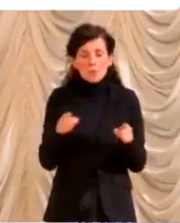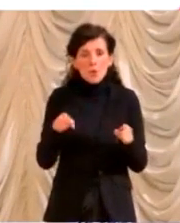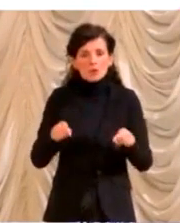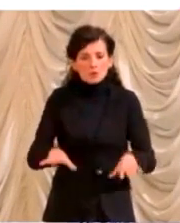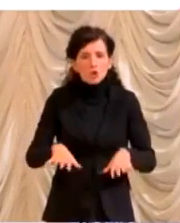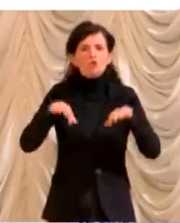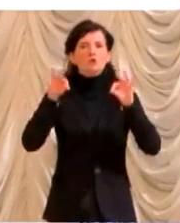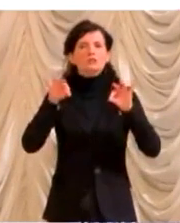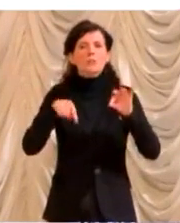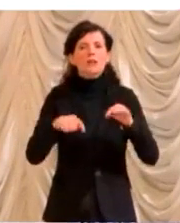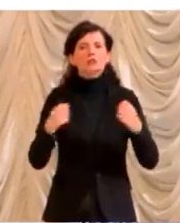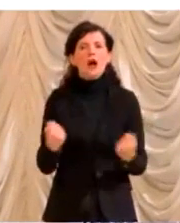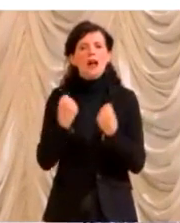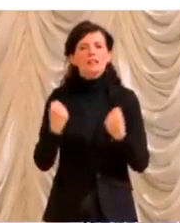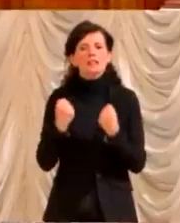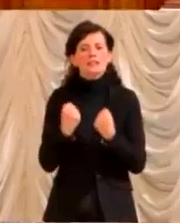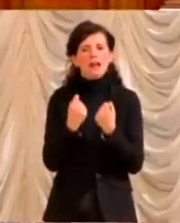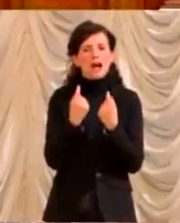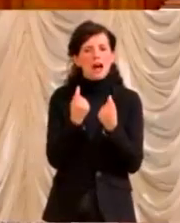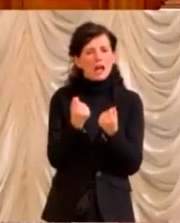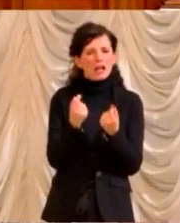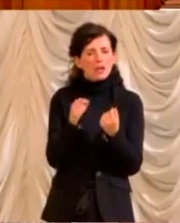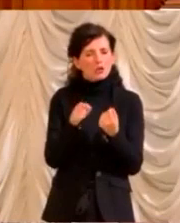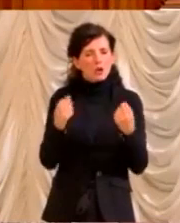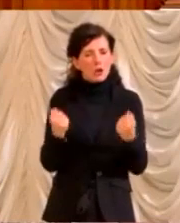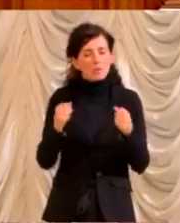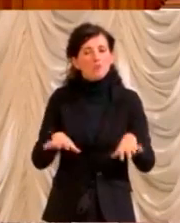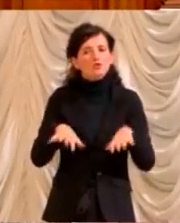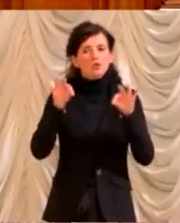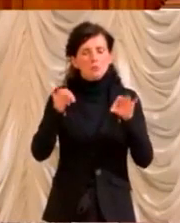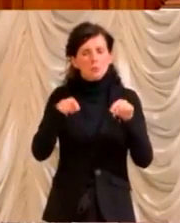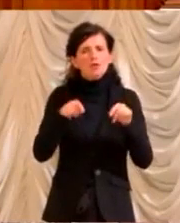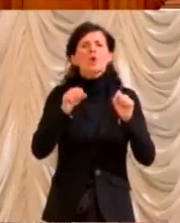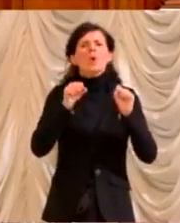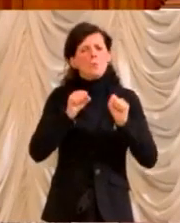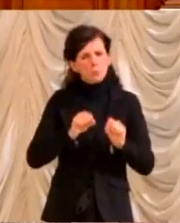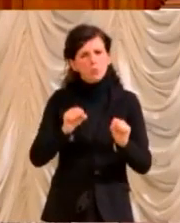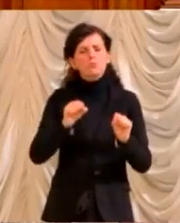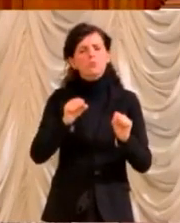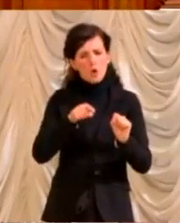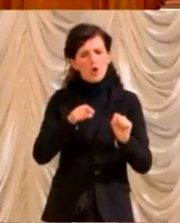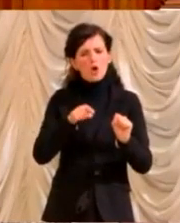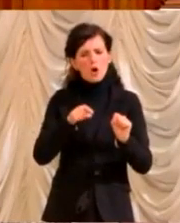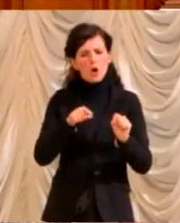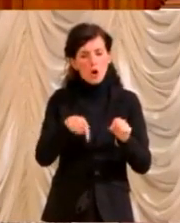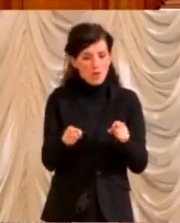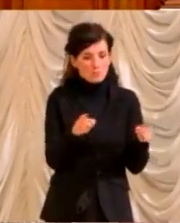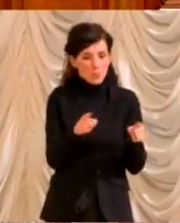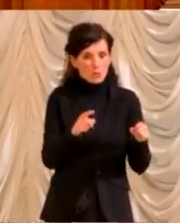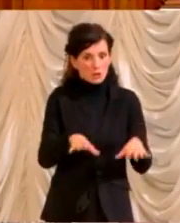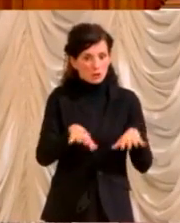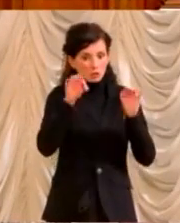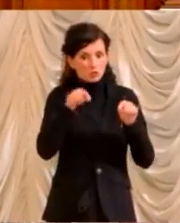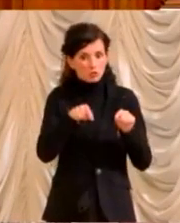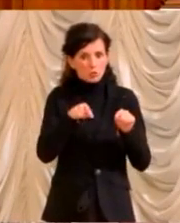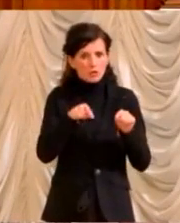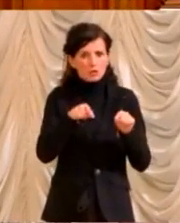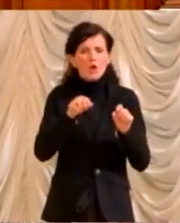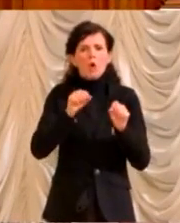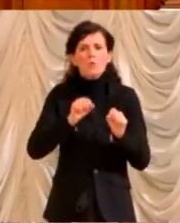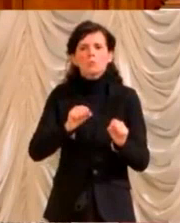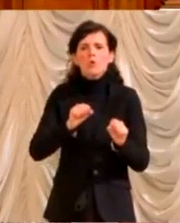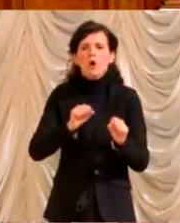attività economiche, soprattutto quelle non essenziali, ne possa derivare una fuoriuscita dal quadro dell